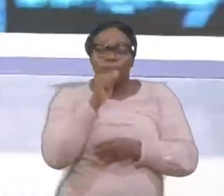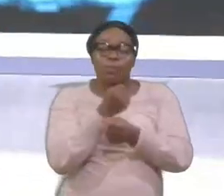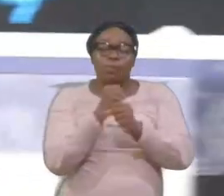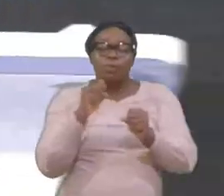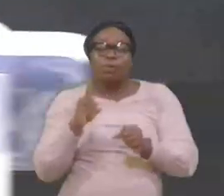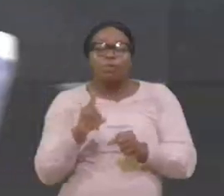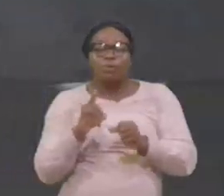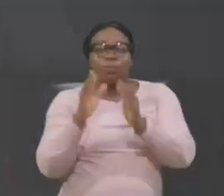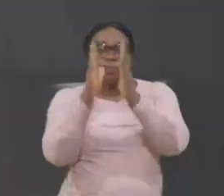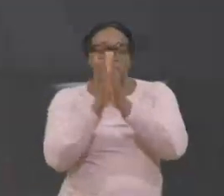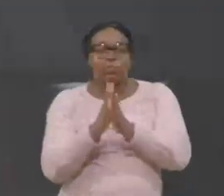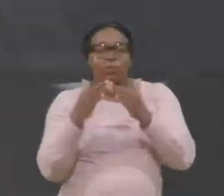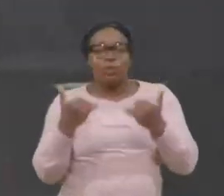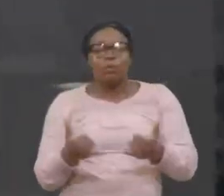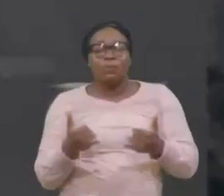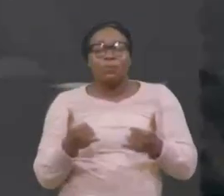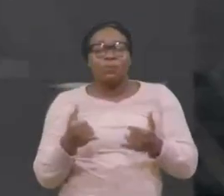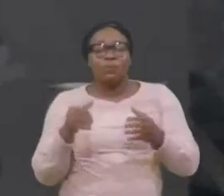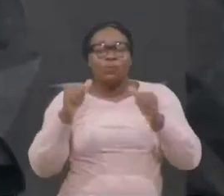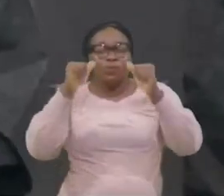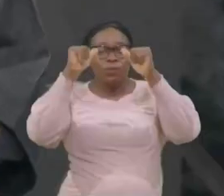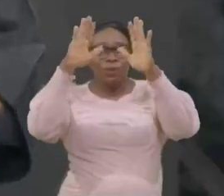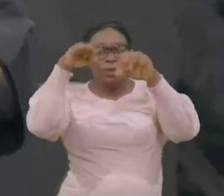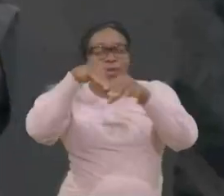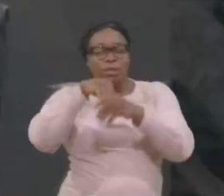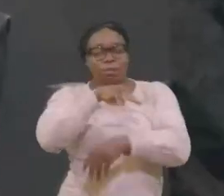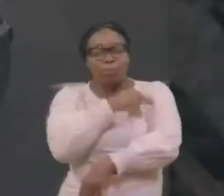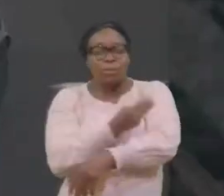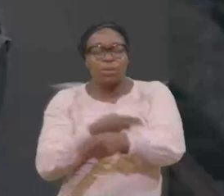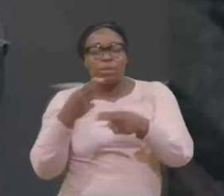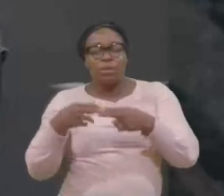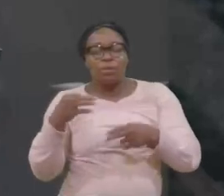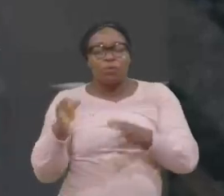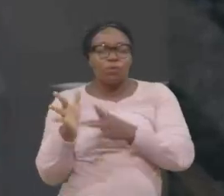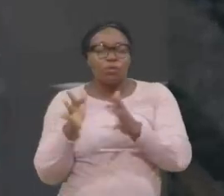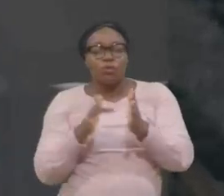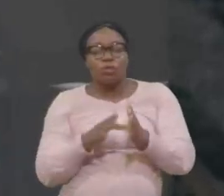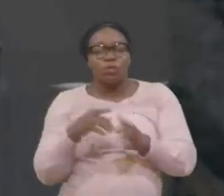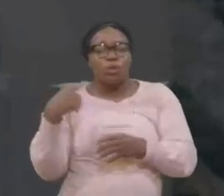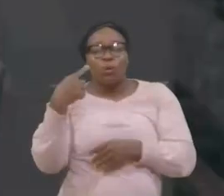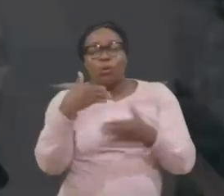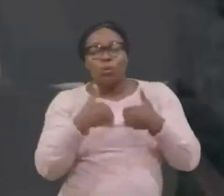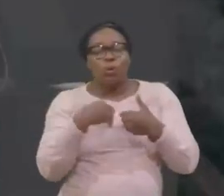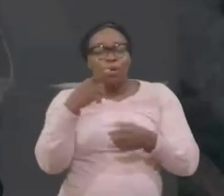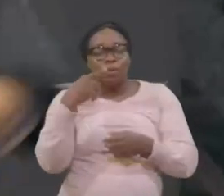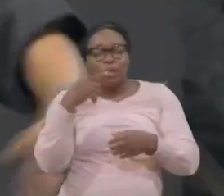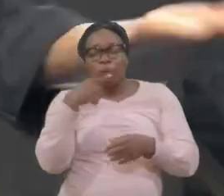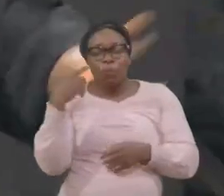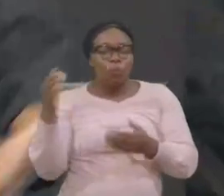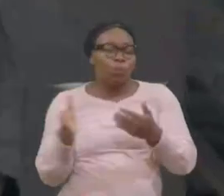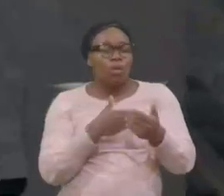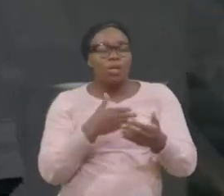prier avec vous, Maintenant, Père, Au nom de Jésus, Qui a dit, Quiconque,